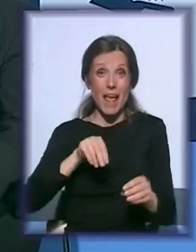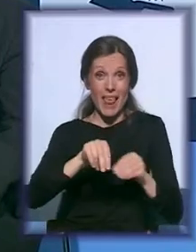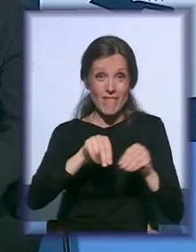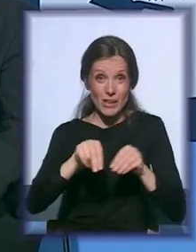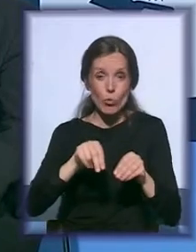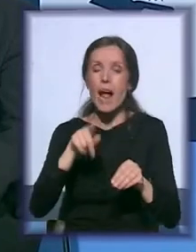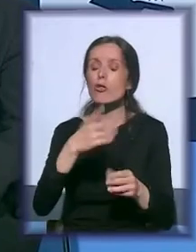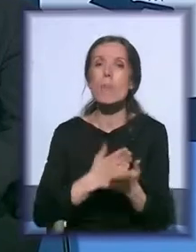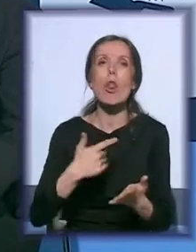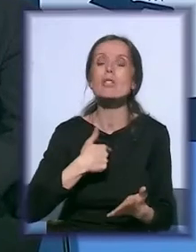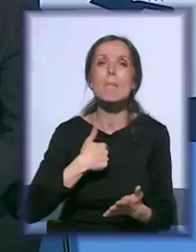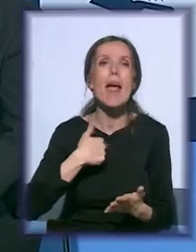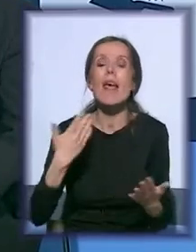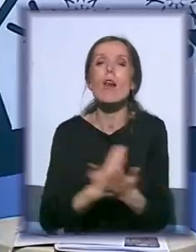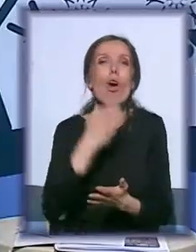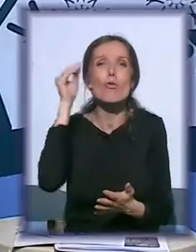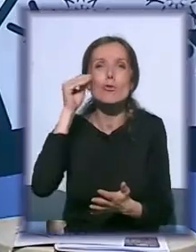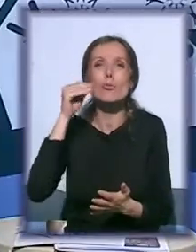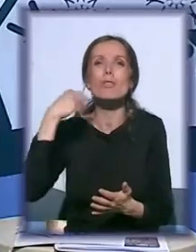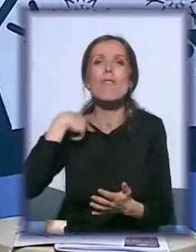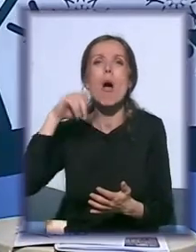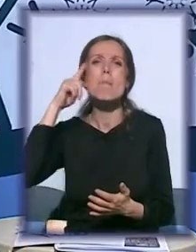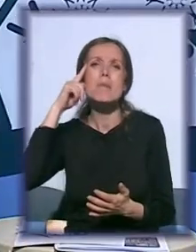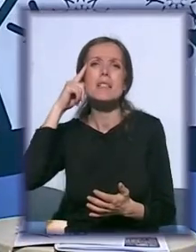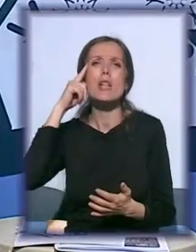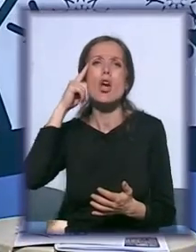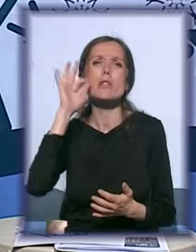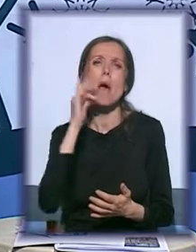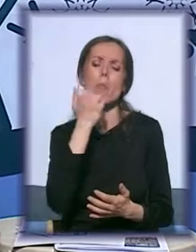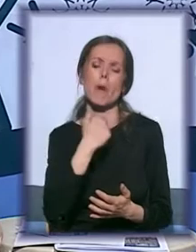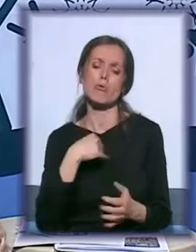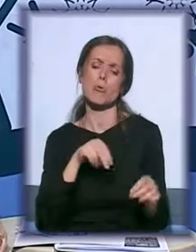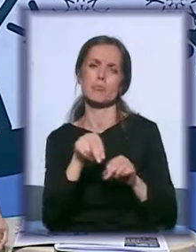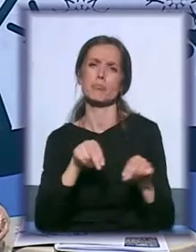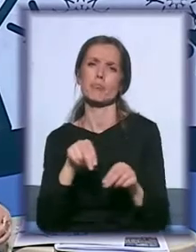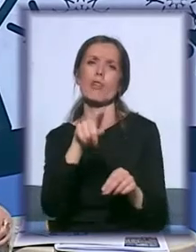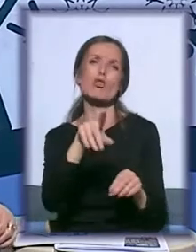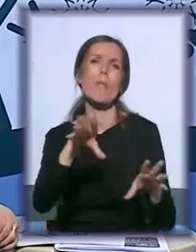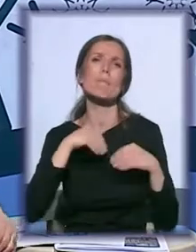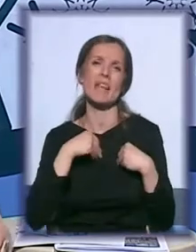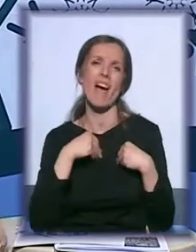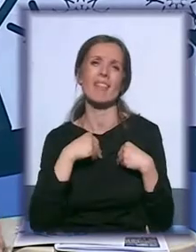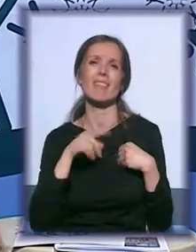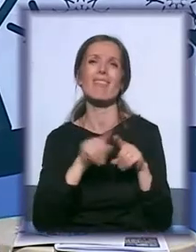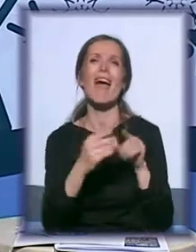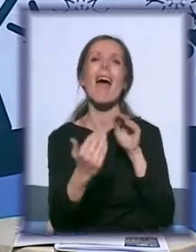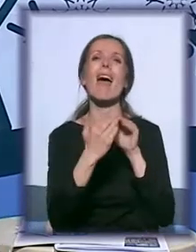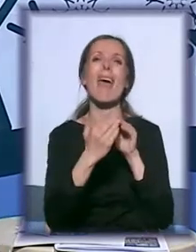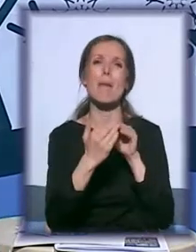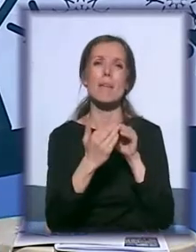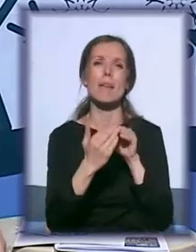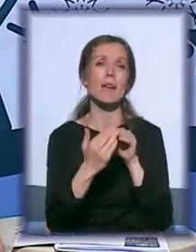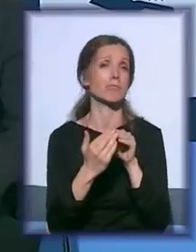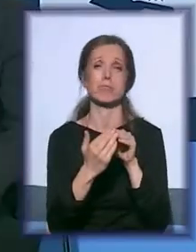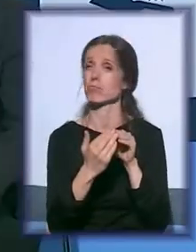jedno bilo novo iskustvo i mislio sam da u nekom preciznom mom odigravanju će on prihvatiti Remi. Ne, jednostavno